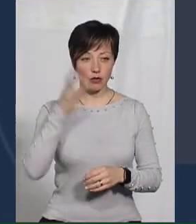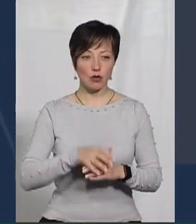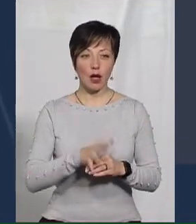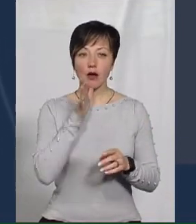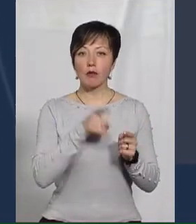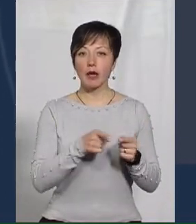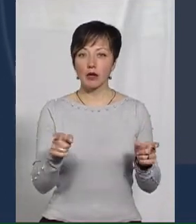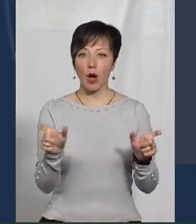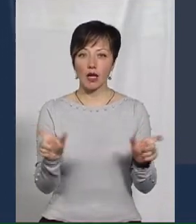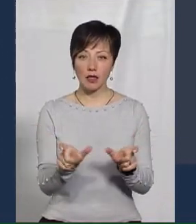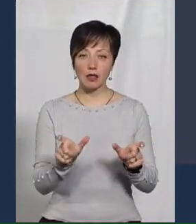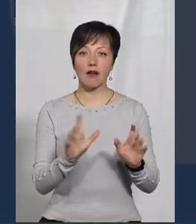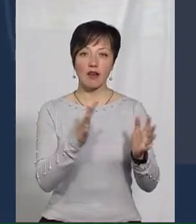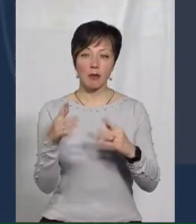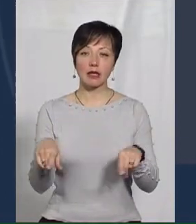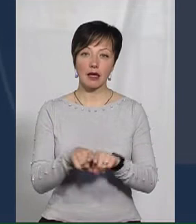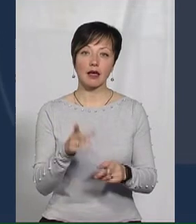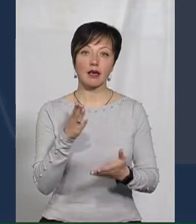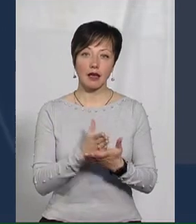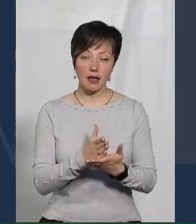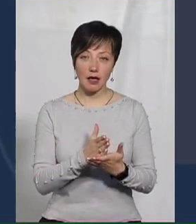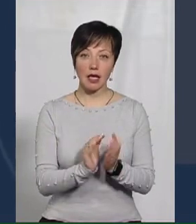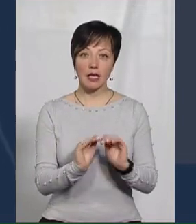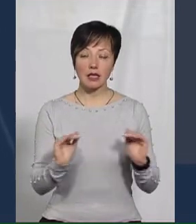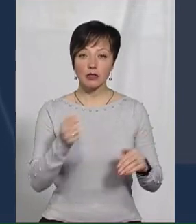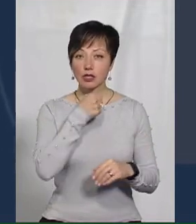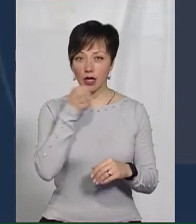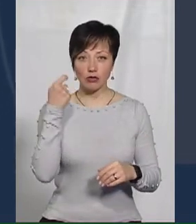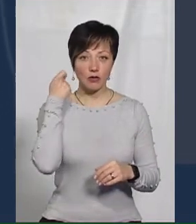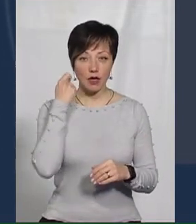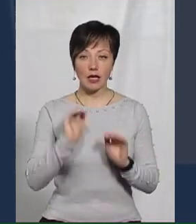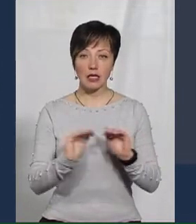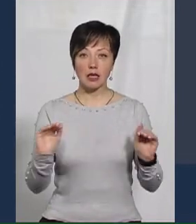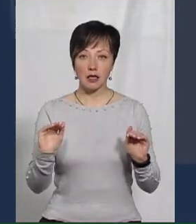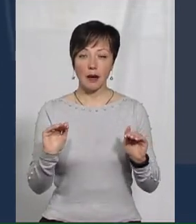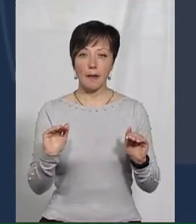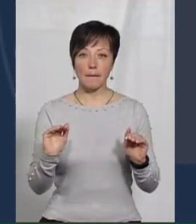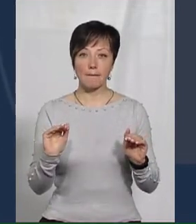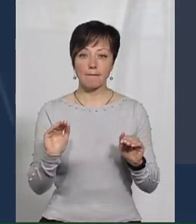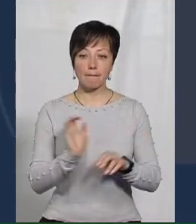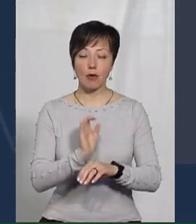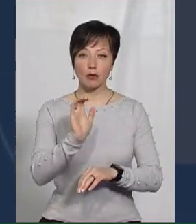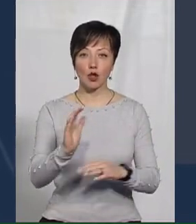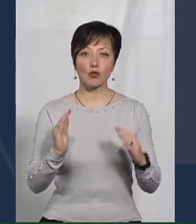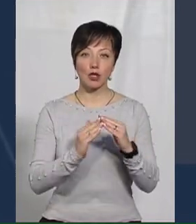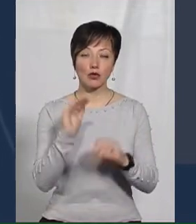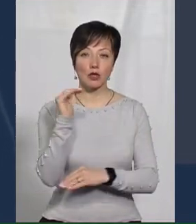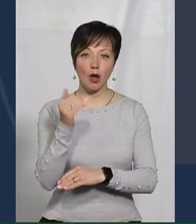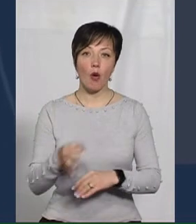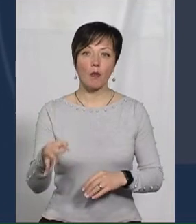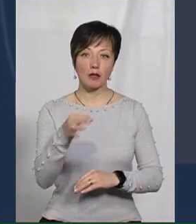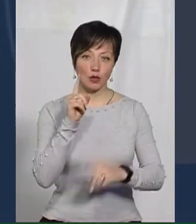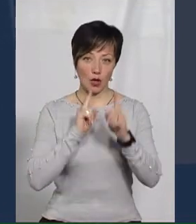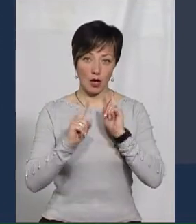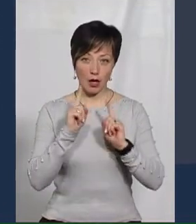період карантину, що такі випадки є, звичайно, і діти вже старшого віку, діти поміщаються до будинку дитини обласної